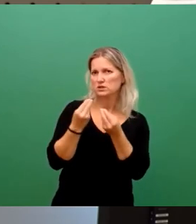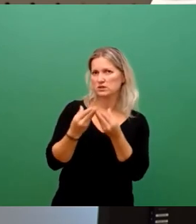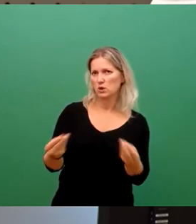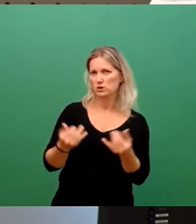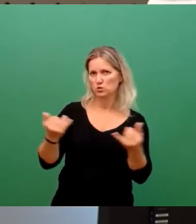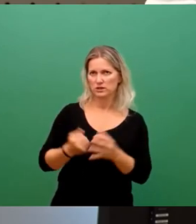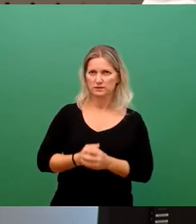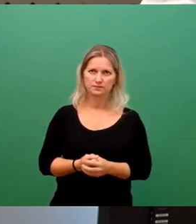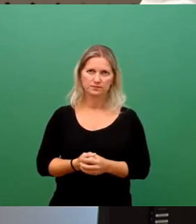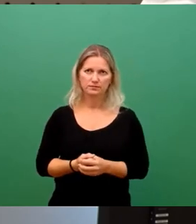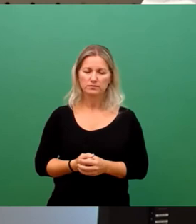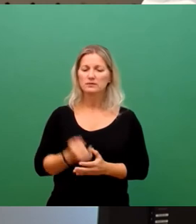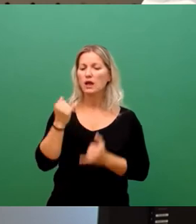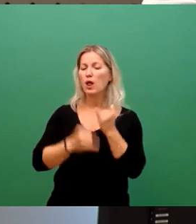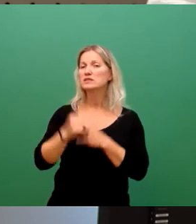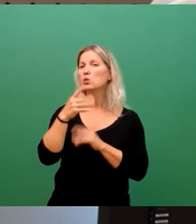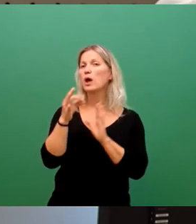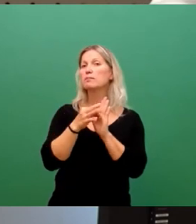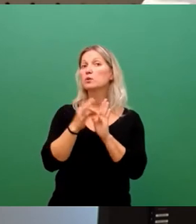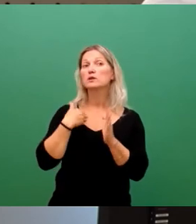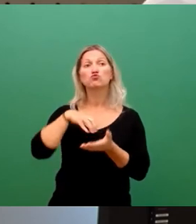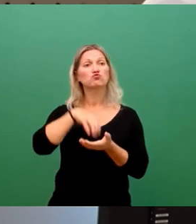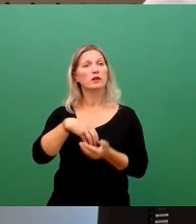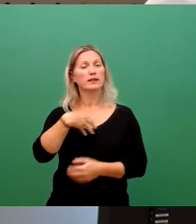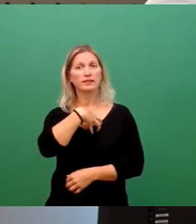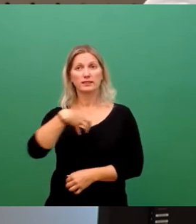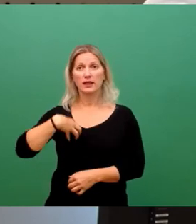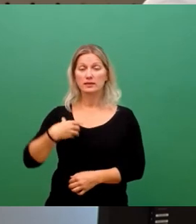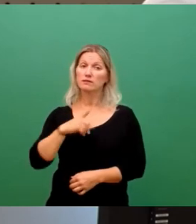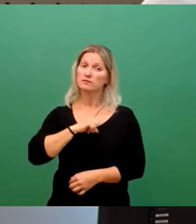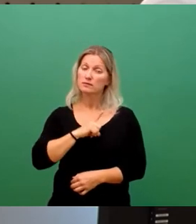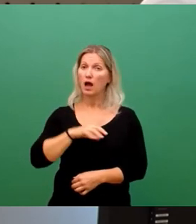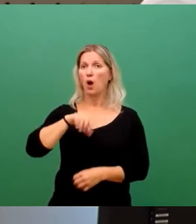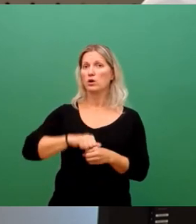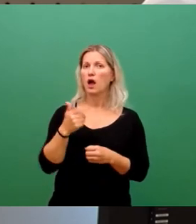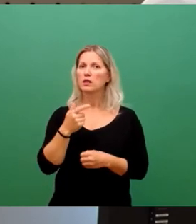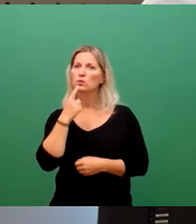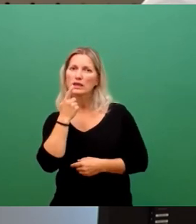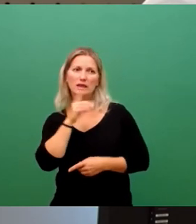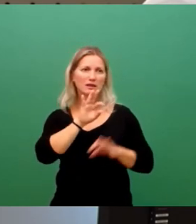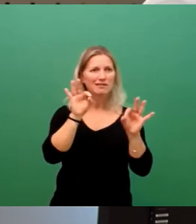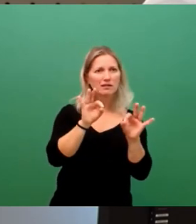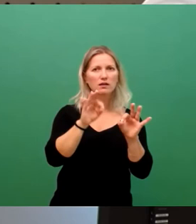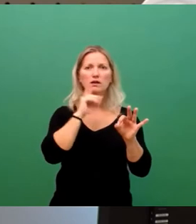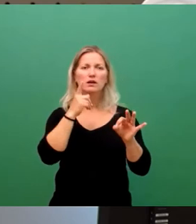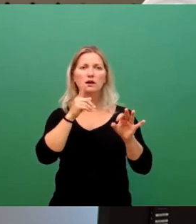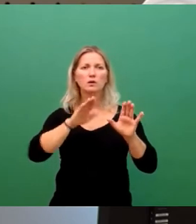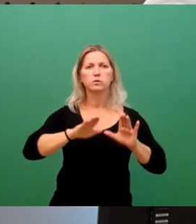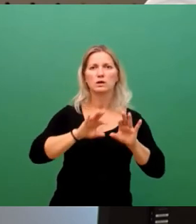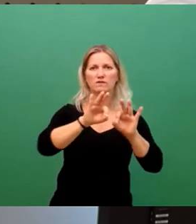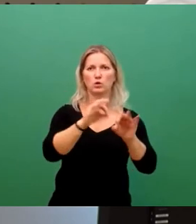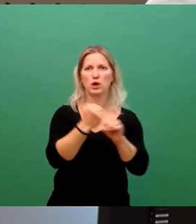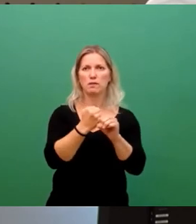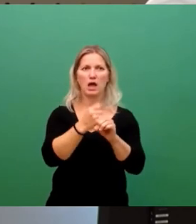letzter Aspekt, wir haben natürlich als Stadt Dresden die Möglichkeit, Härten abzumildern, Dinge abzufedern, die vielleicht aus dem Lot